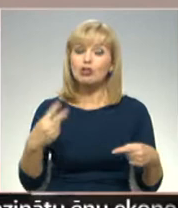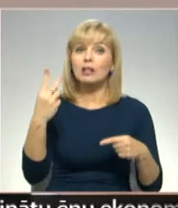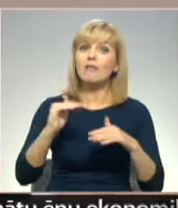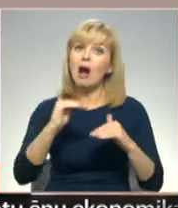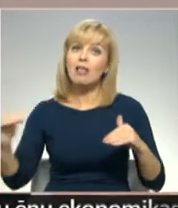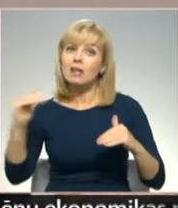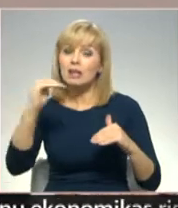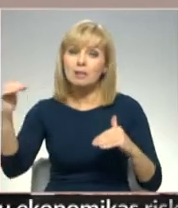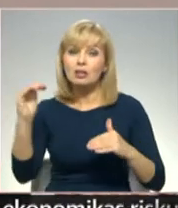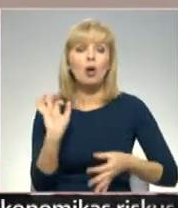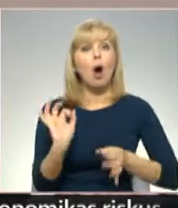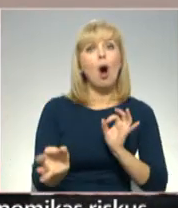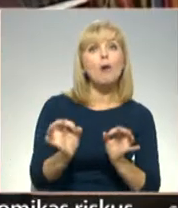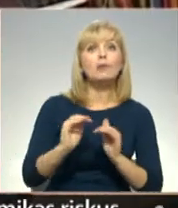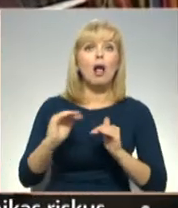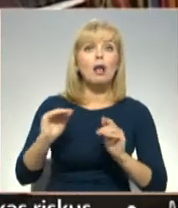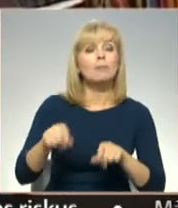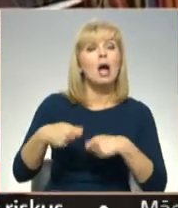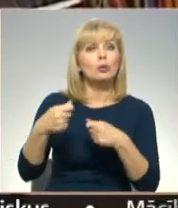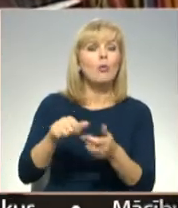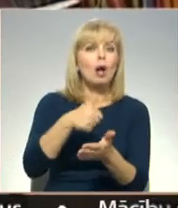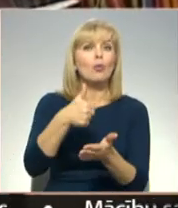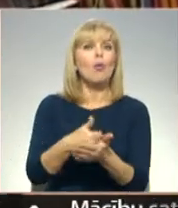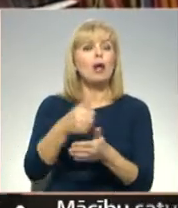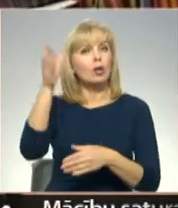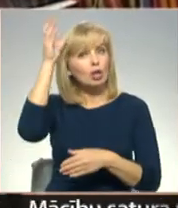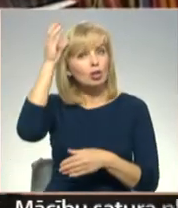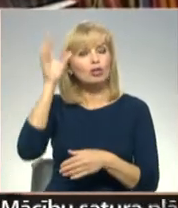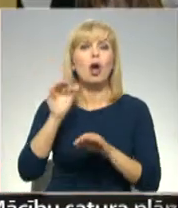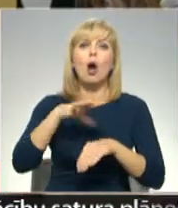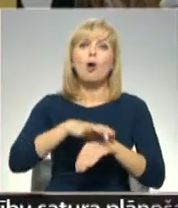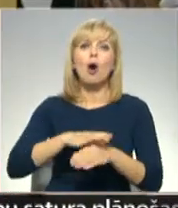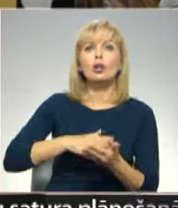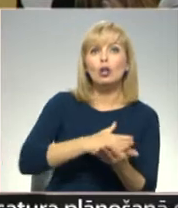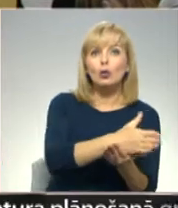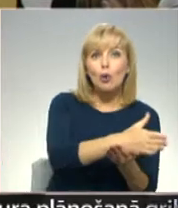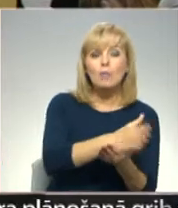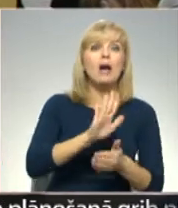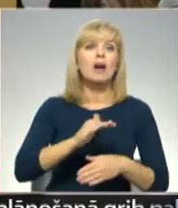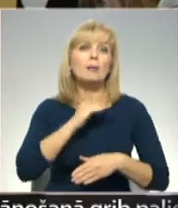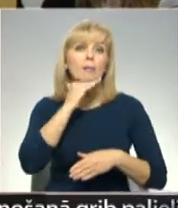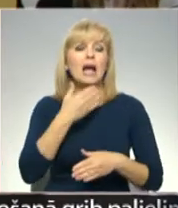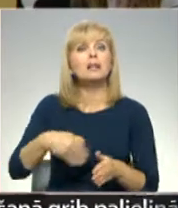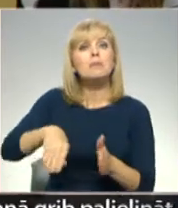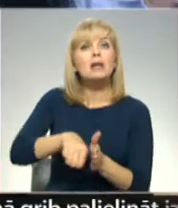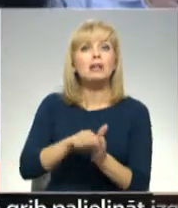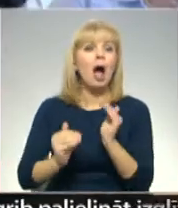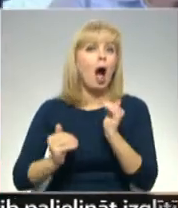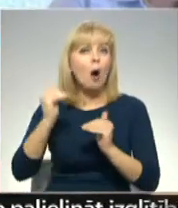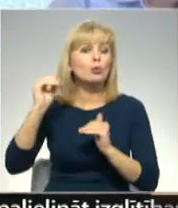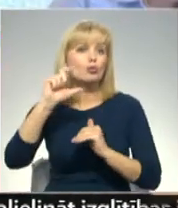līmeņos. Optimālais līmenis dos kodola zināšanas par konkrēto jomu, bet pietiekami, lai varētu startēt augstskolā.